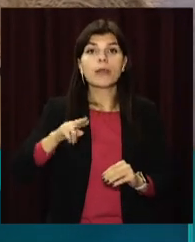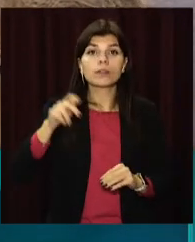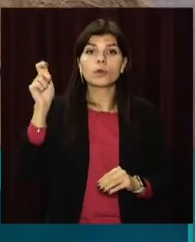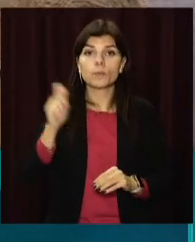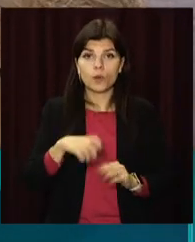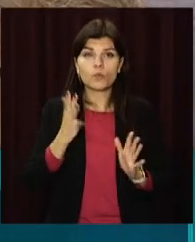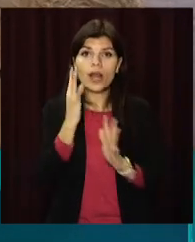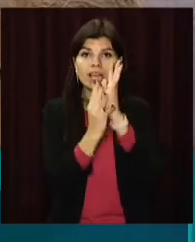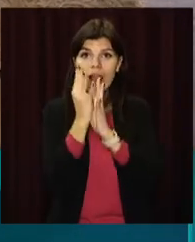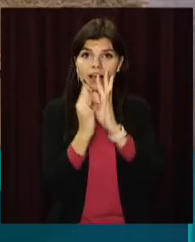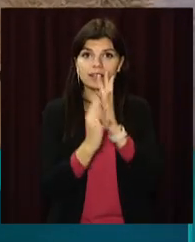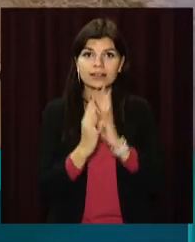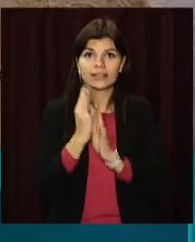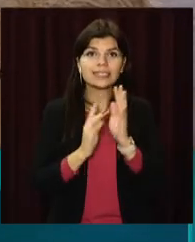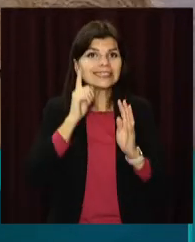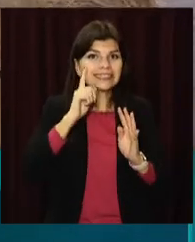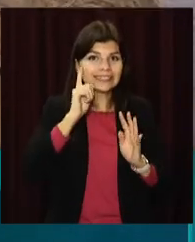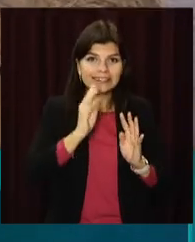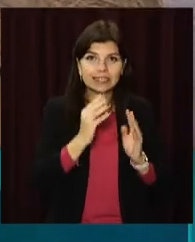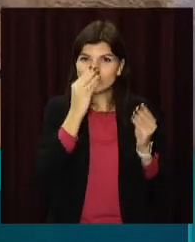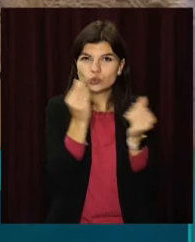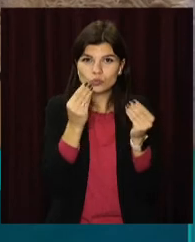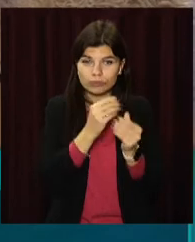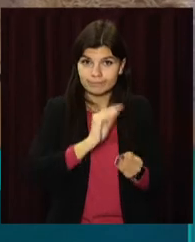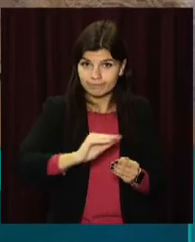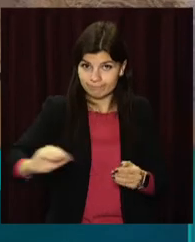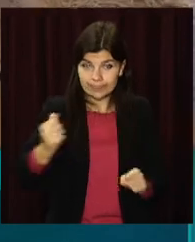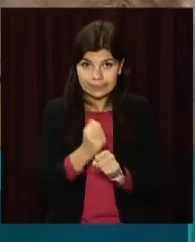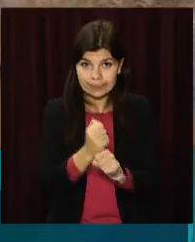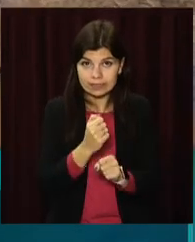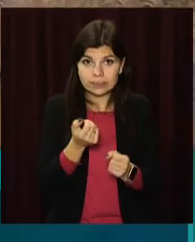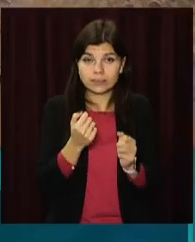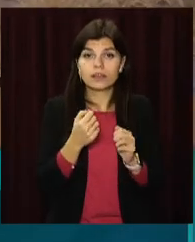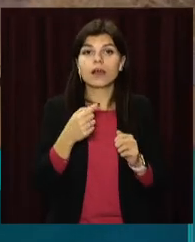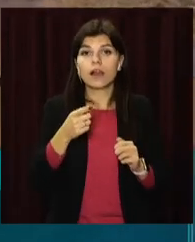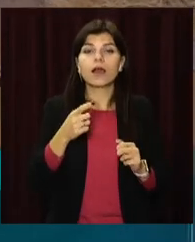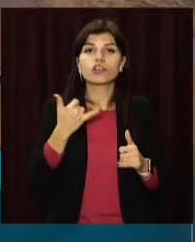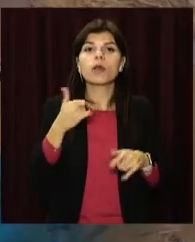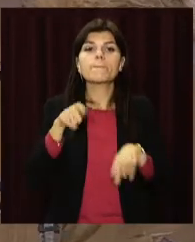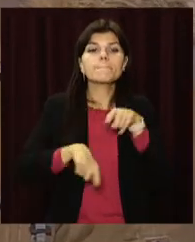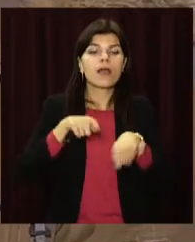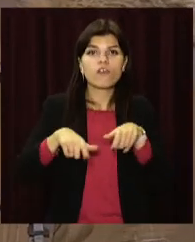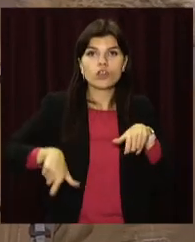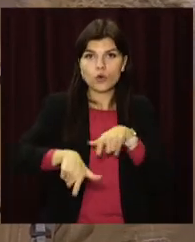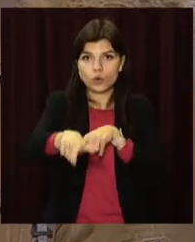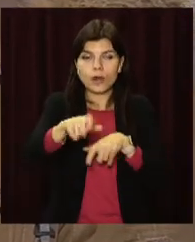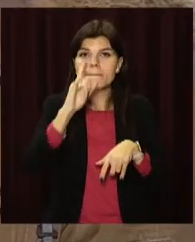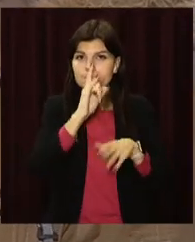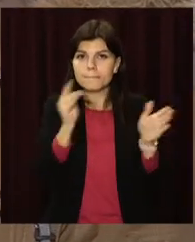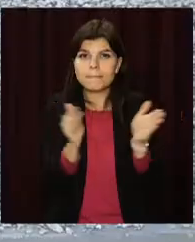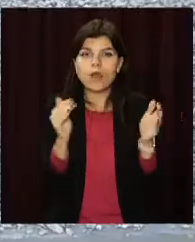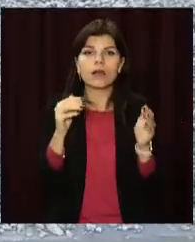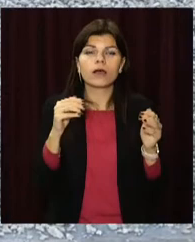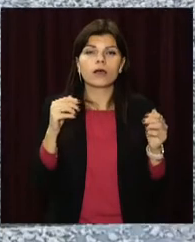укладчики трави, вже будуть вкладати траву. Зараз періодично робиться біговая дорожка, маленьке футбольне